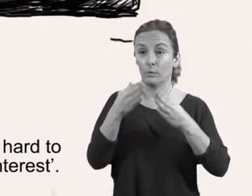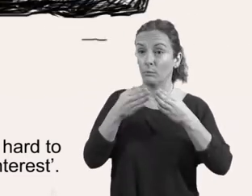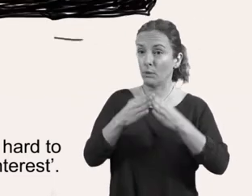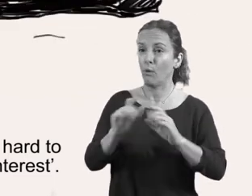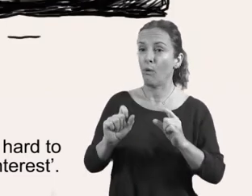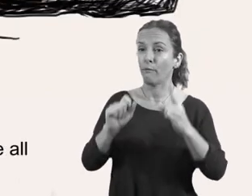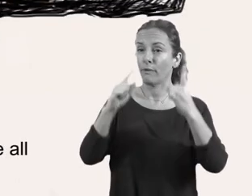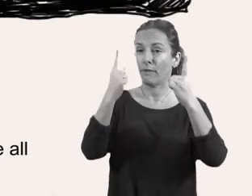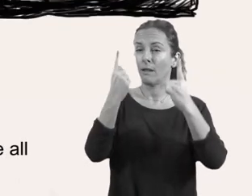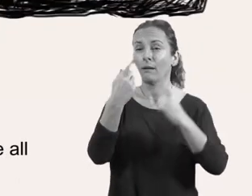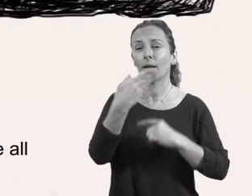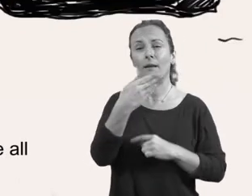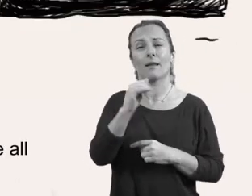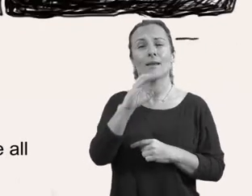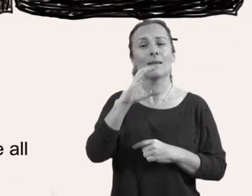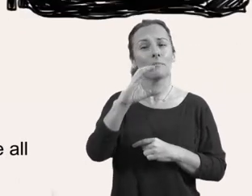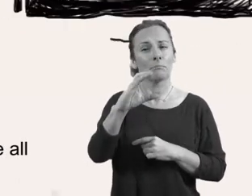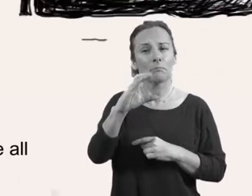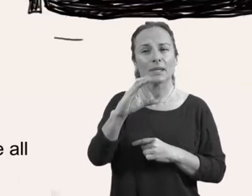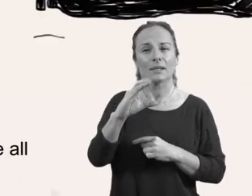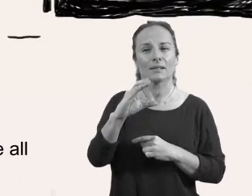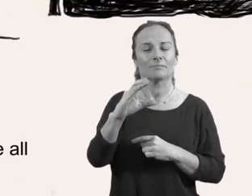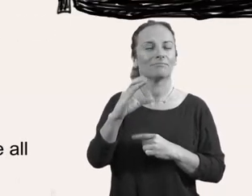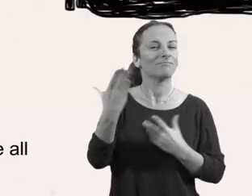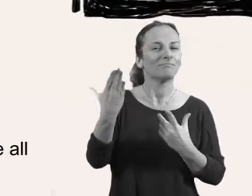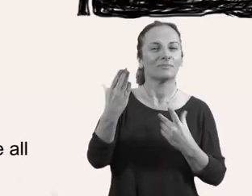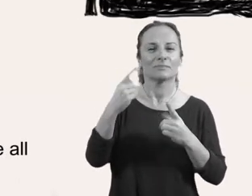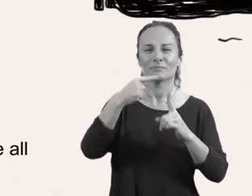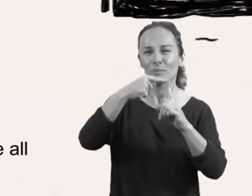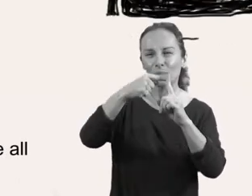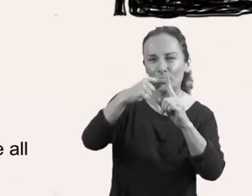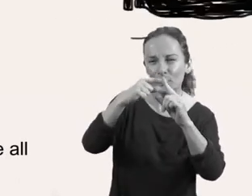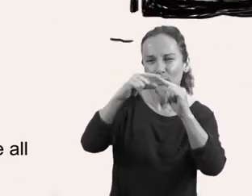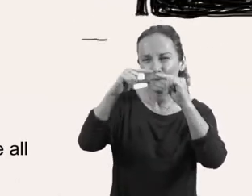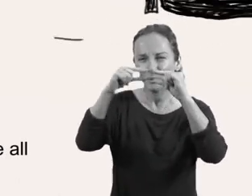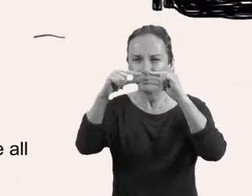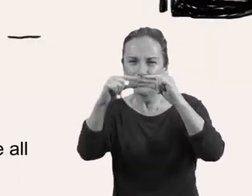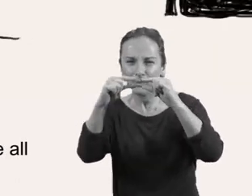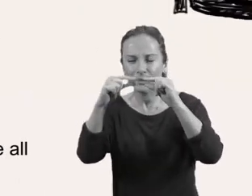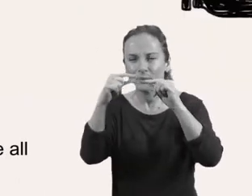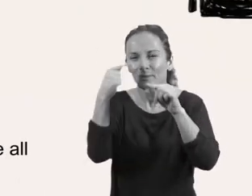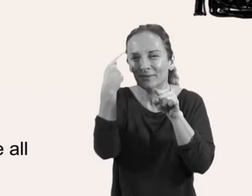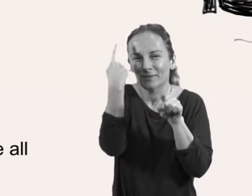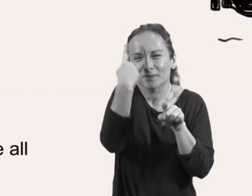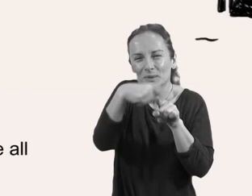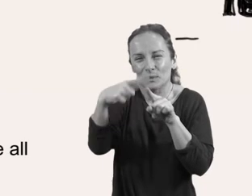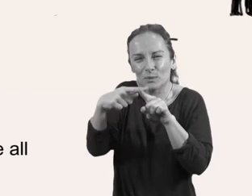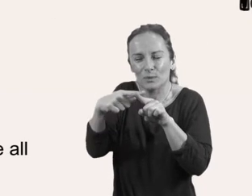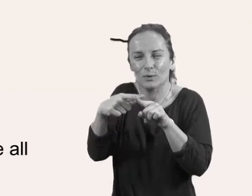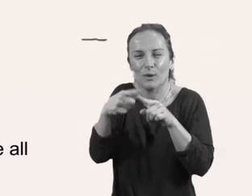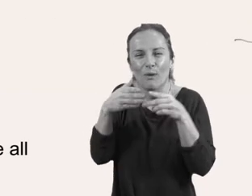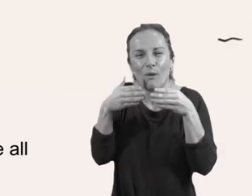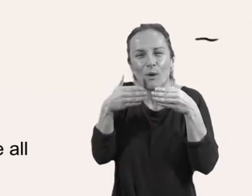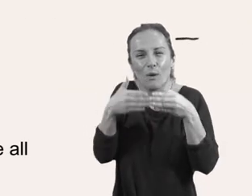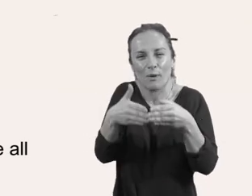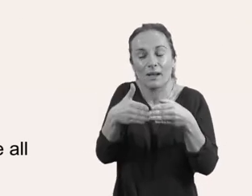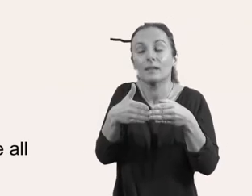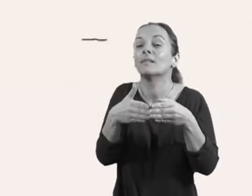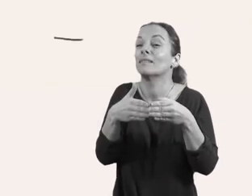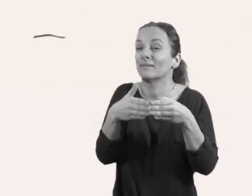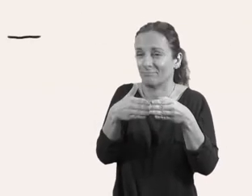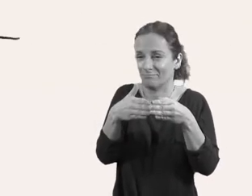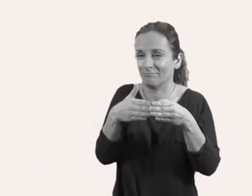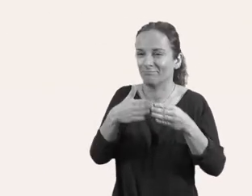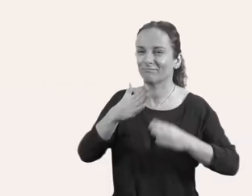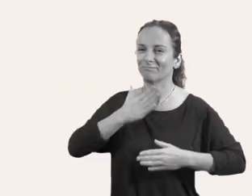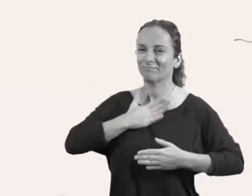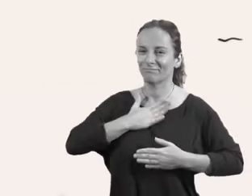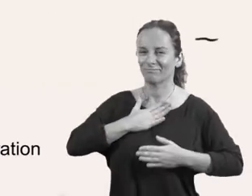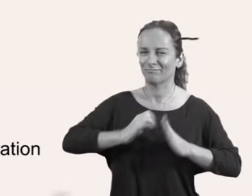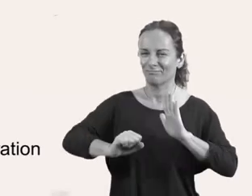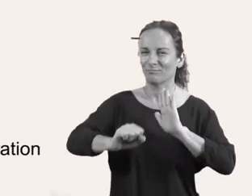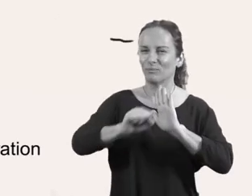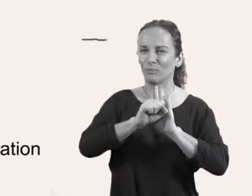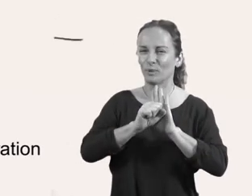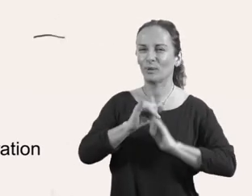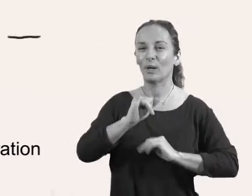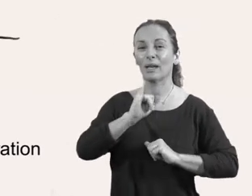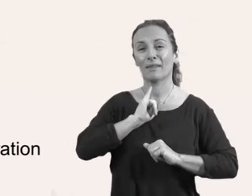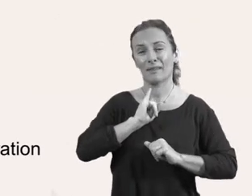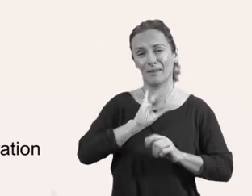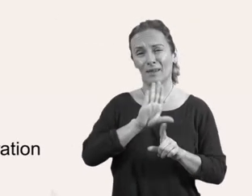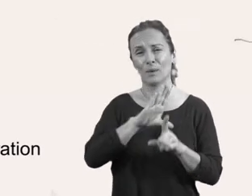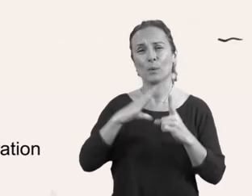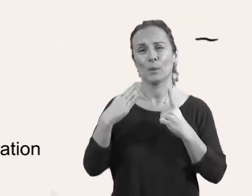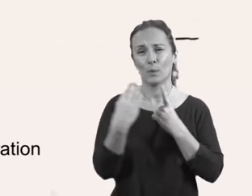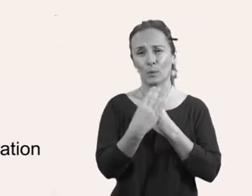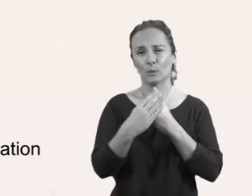modalitat. Els lleúts, bots, gussis i les pasteres són icones de la nostra cultura. Coneix